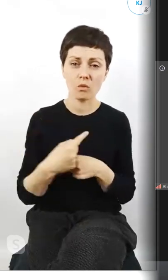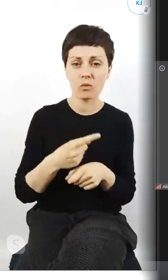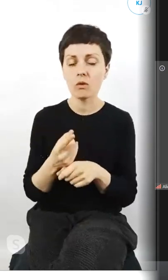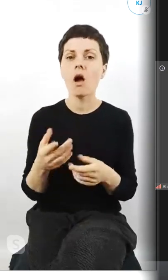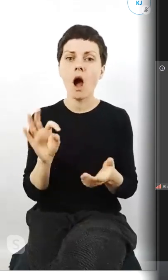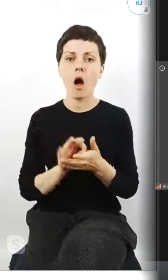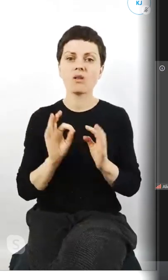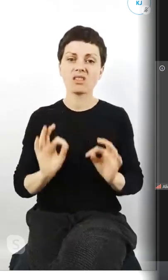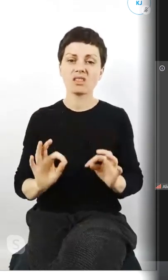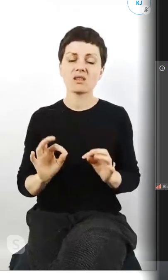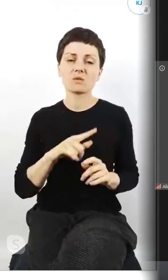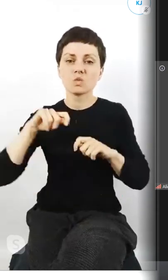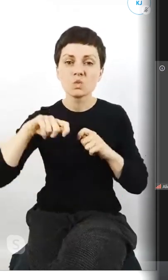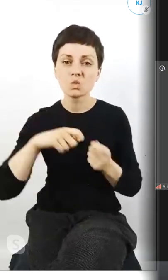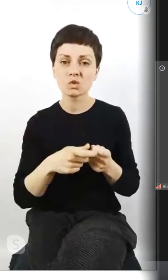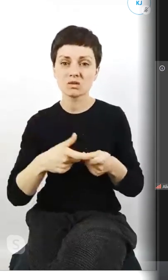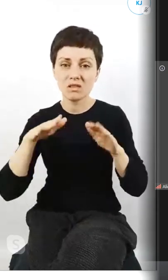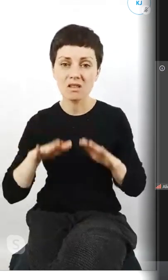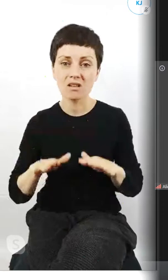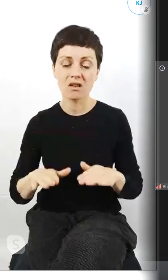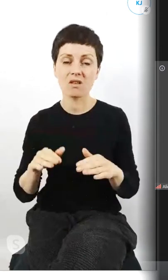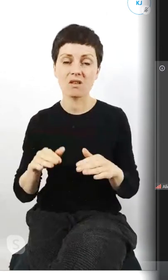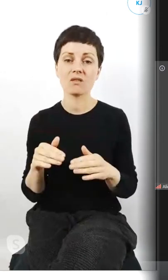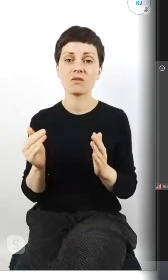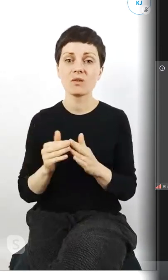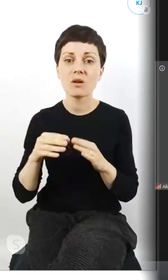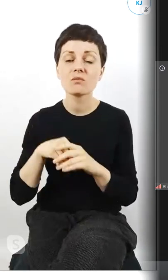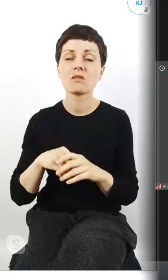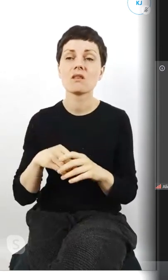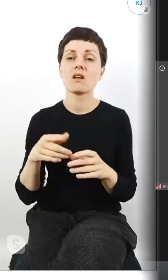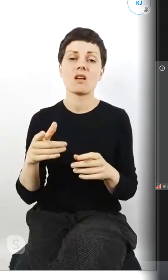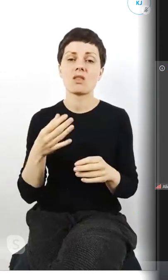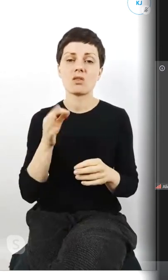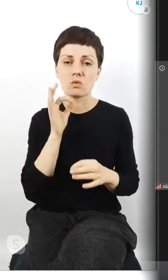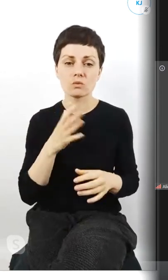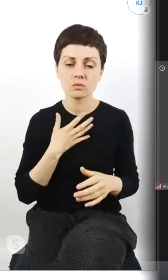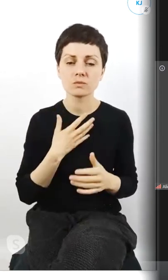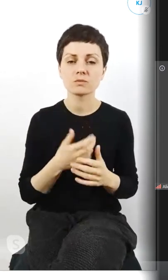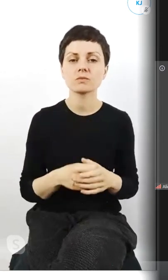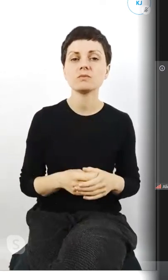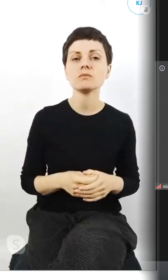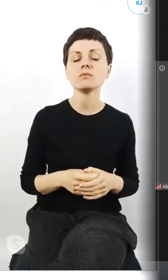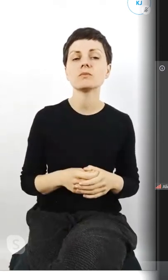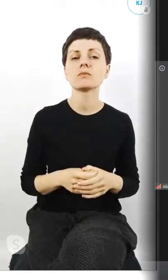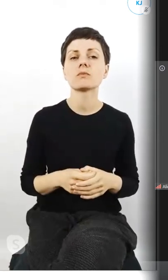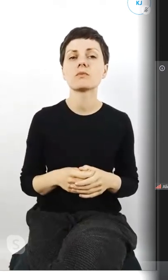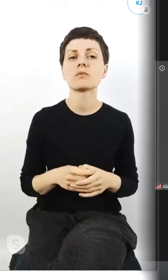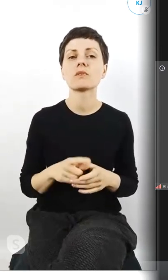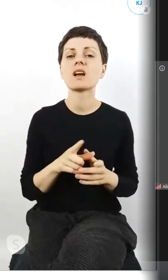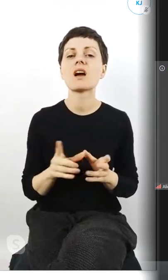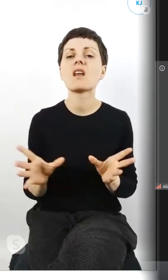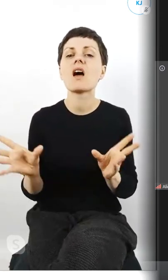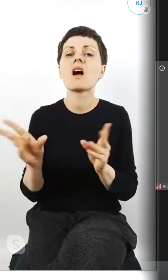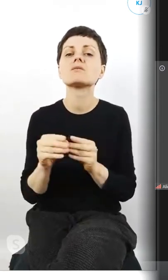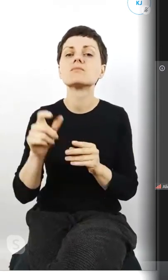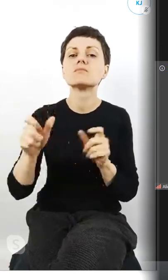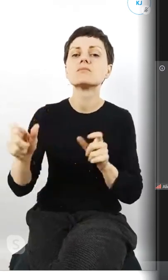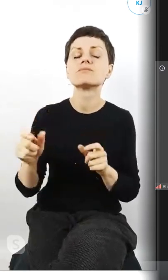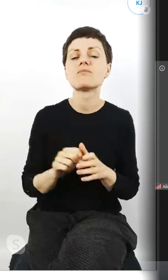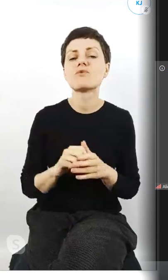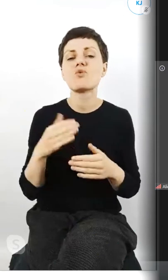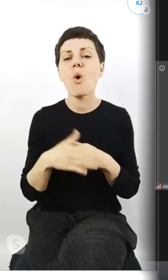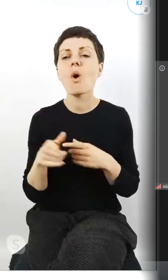właśnie są zmuszeni, zmuszone do właśnie do spędzania czasu z tymi nie do końca